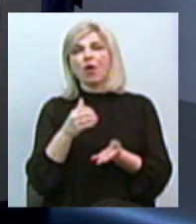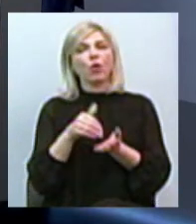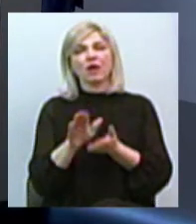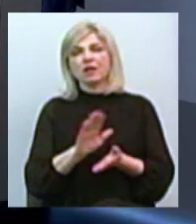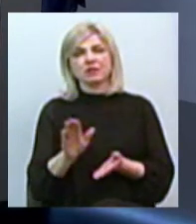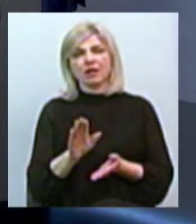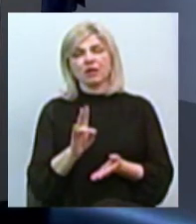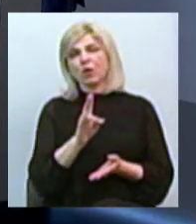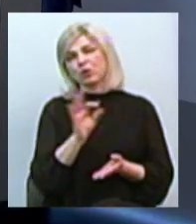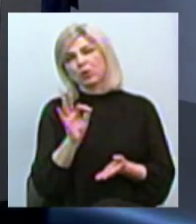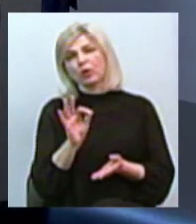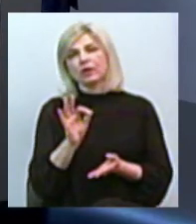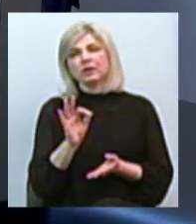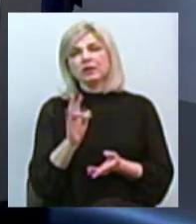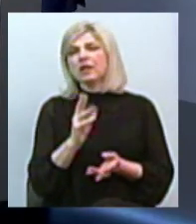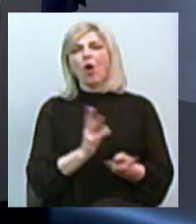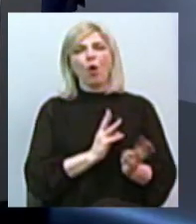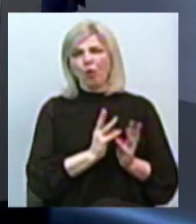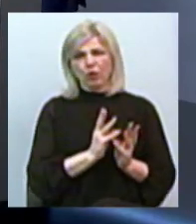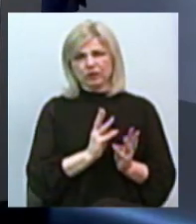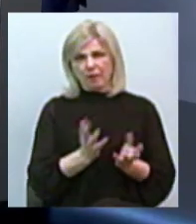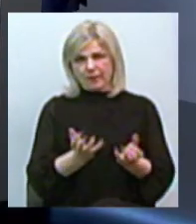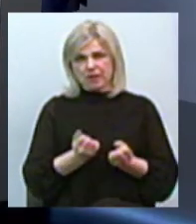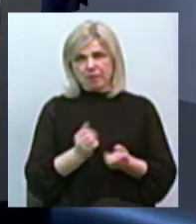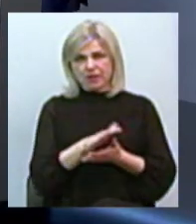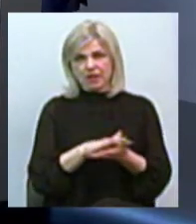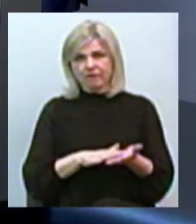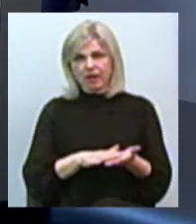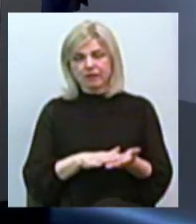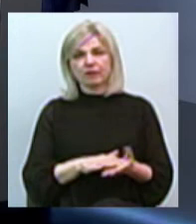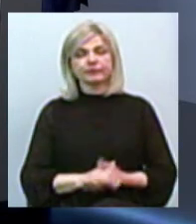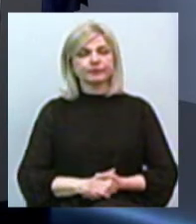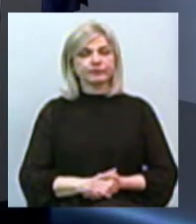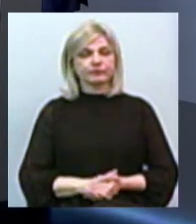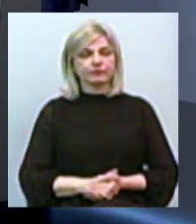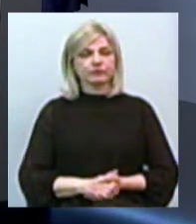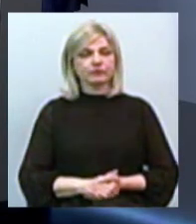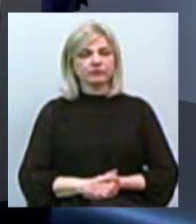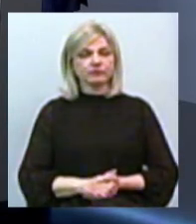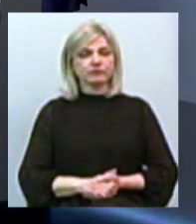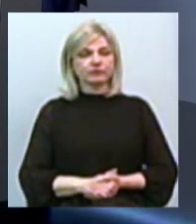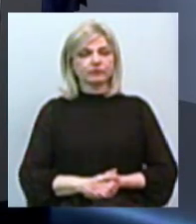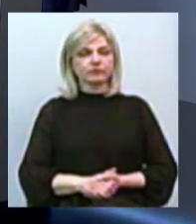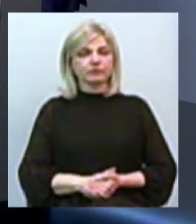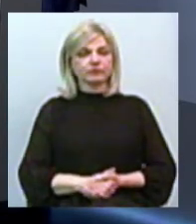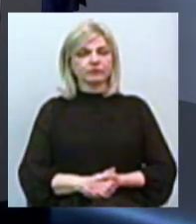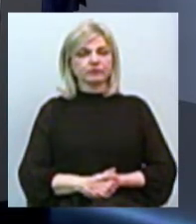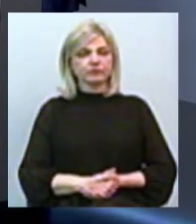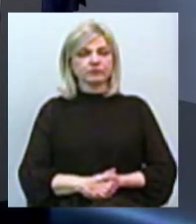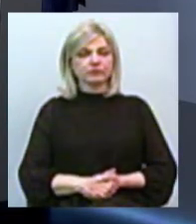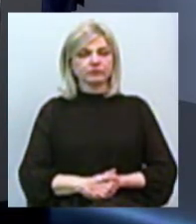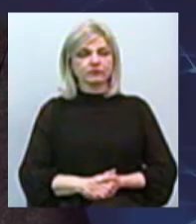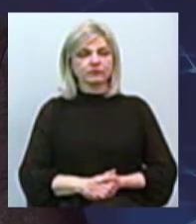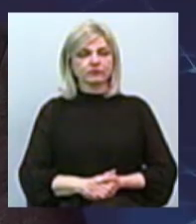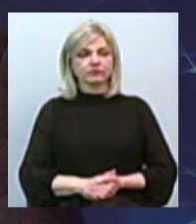Ну, не з большой охоти принимали. Але тут, що ви